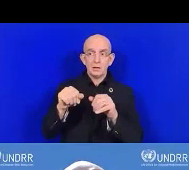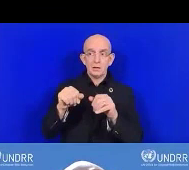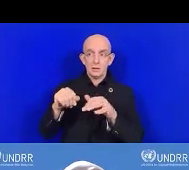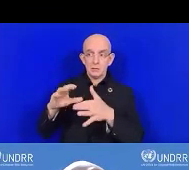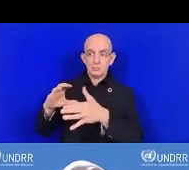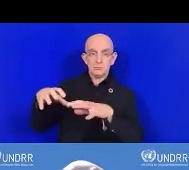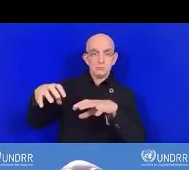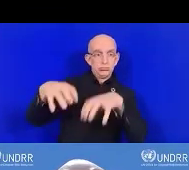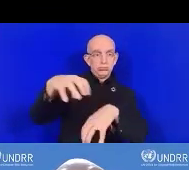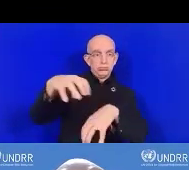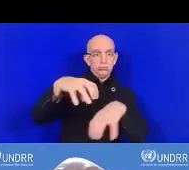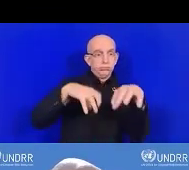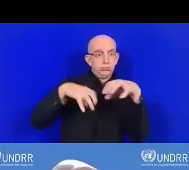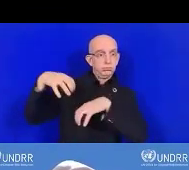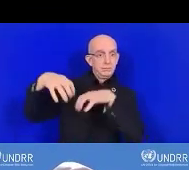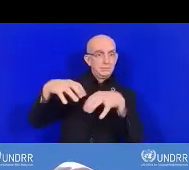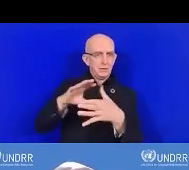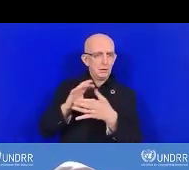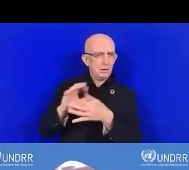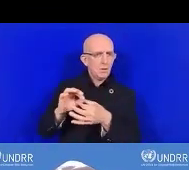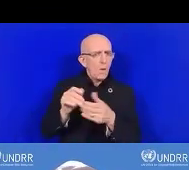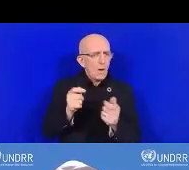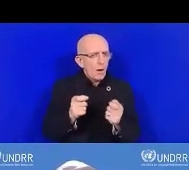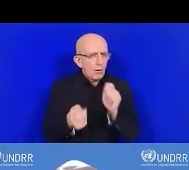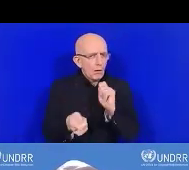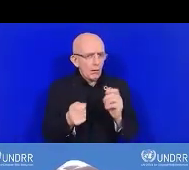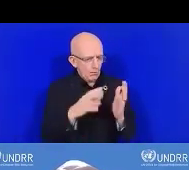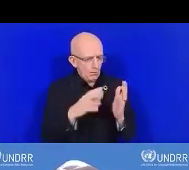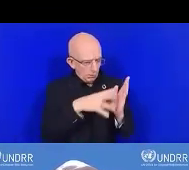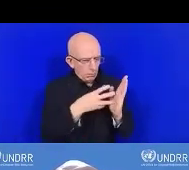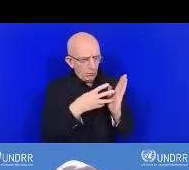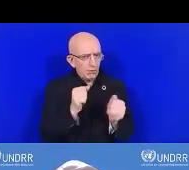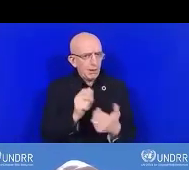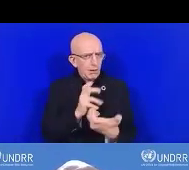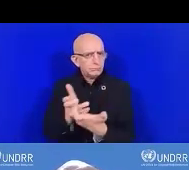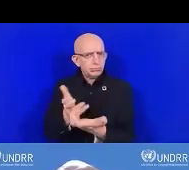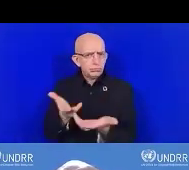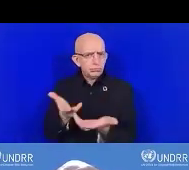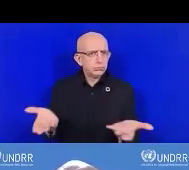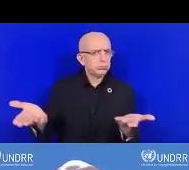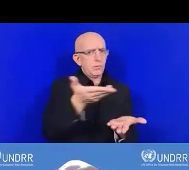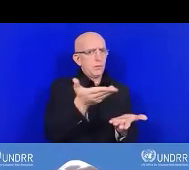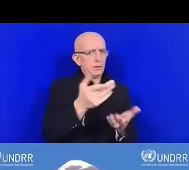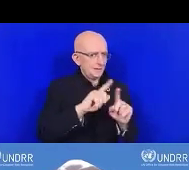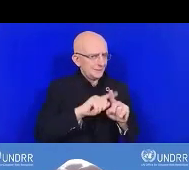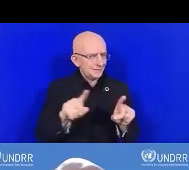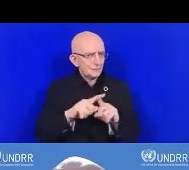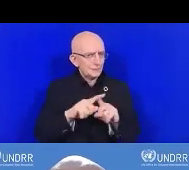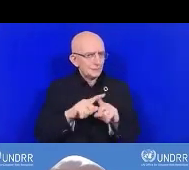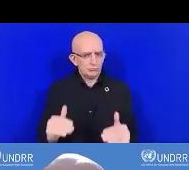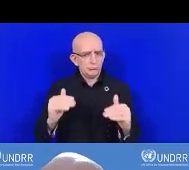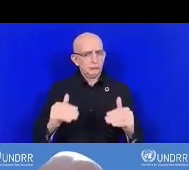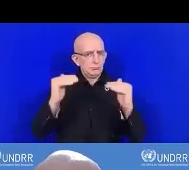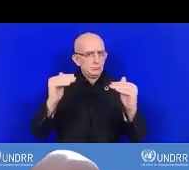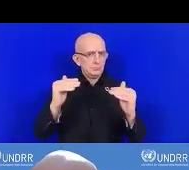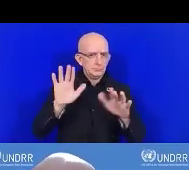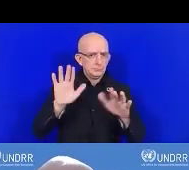Ça veut dire que nous devons garder ça à l'esprit. Nous avons vu des expériences où